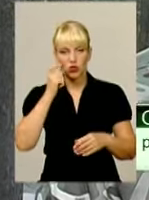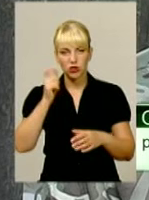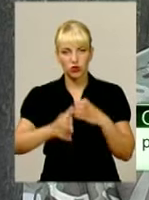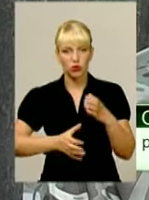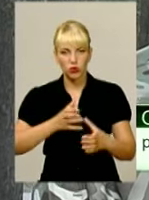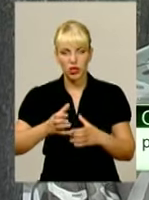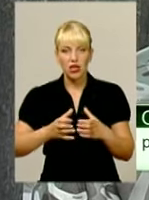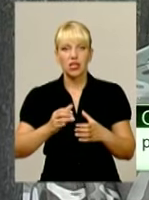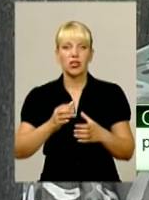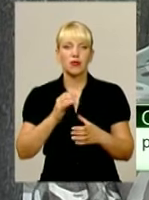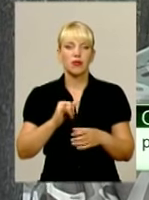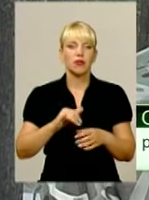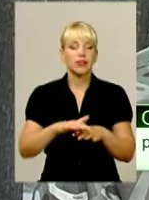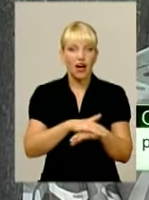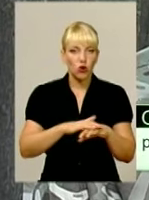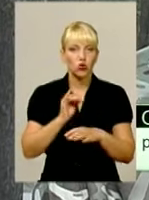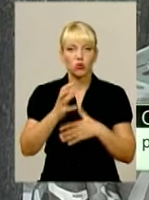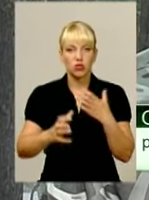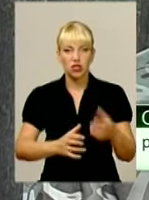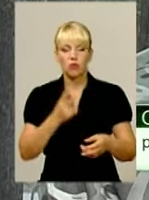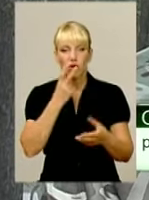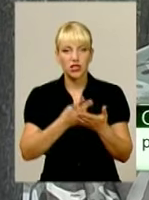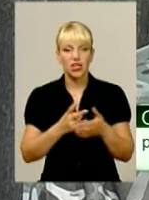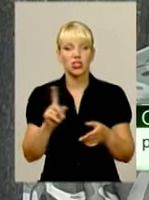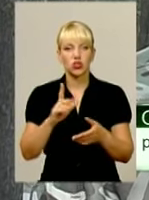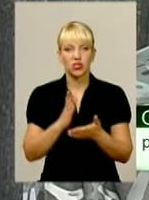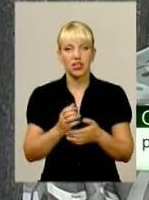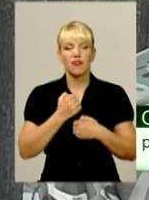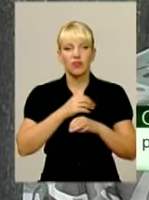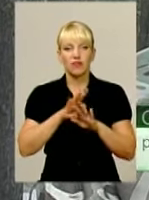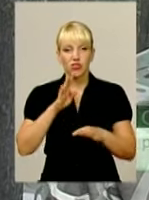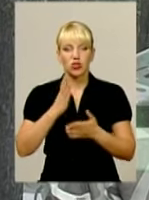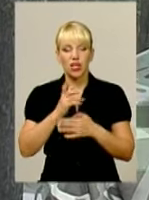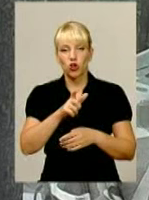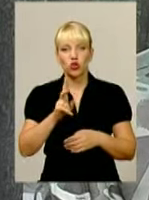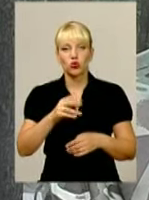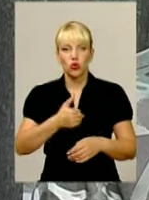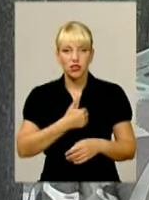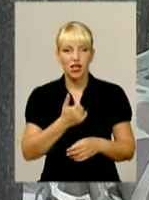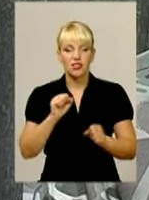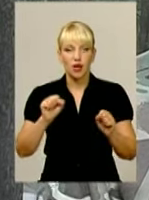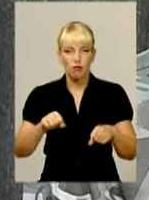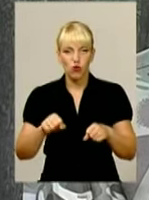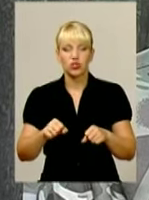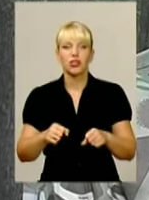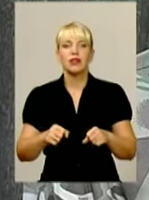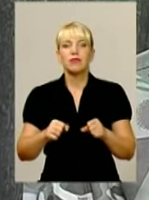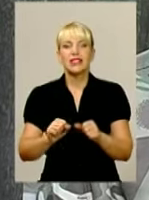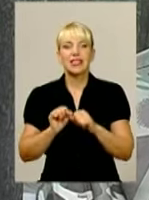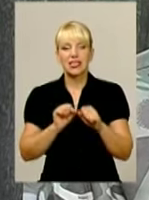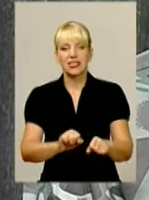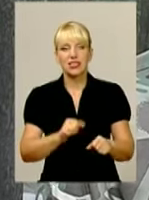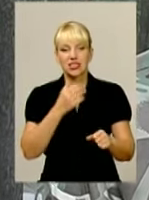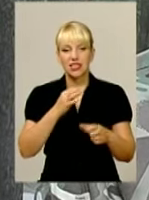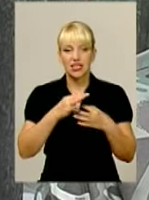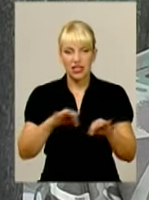міжнародній, що є військо, є люди, які хотять, можуть і здатні захистити